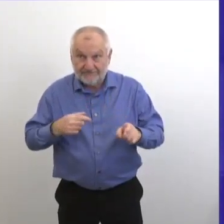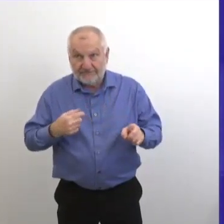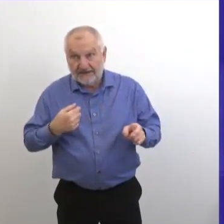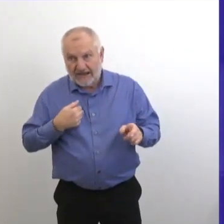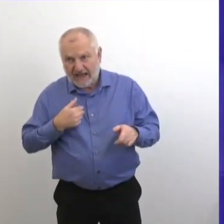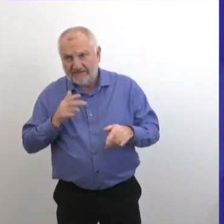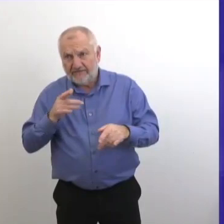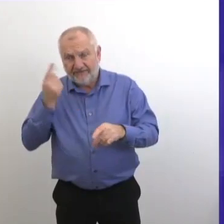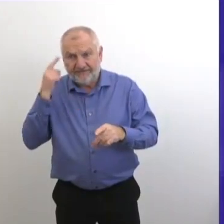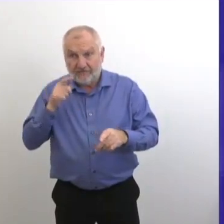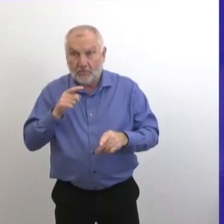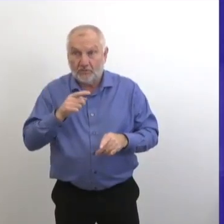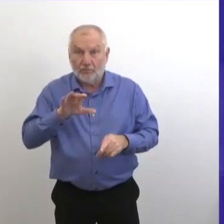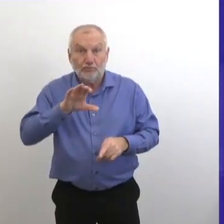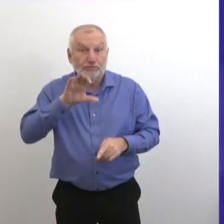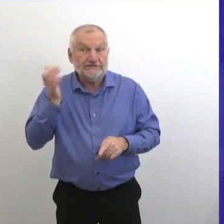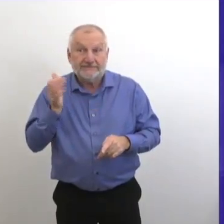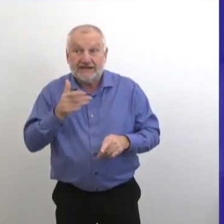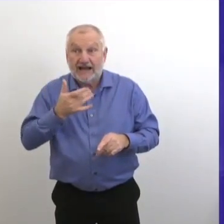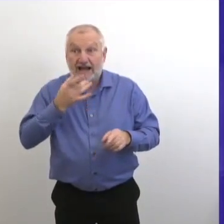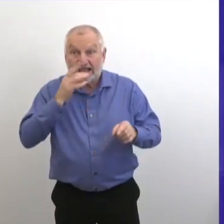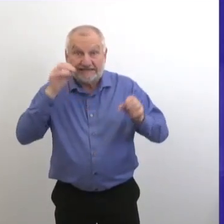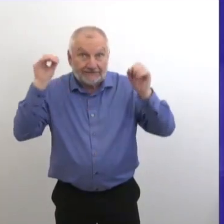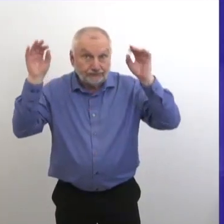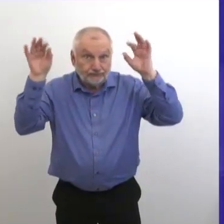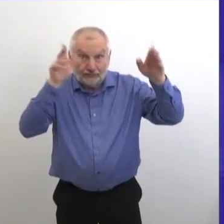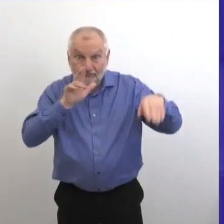On voit qu'il y a des rallies en voiture.